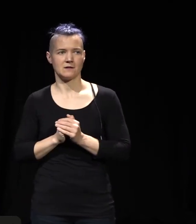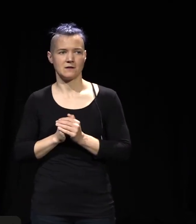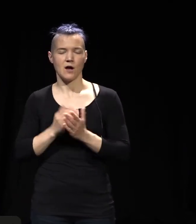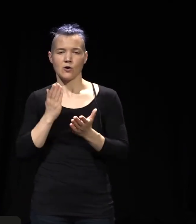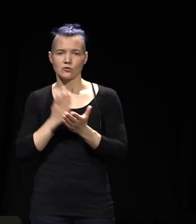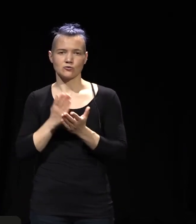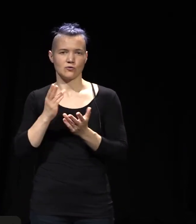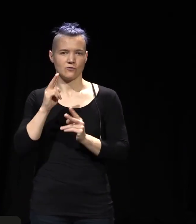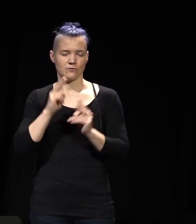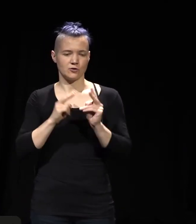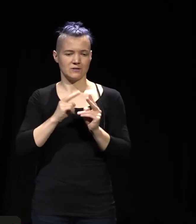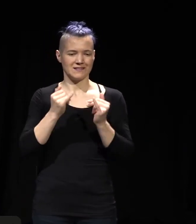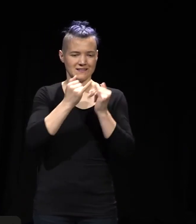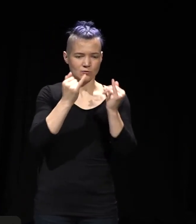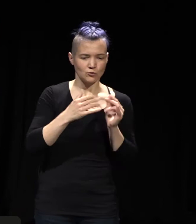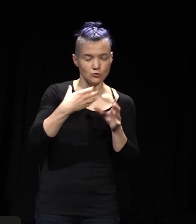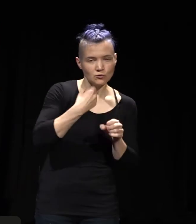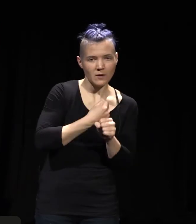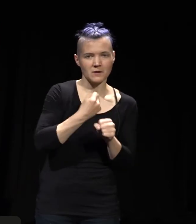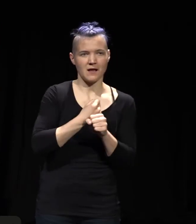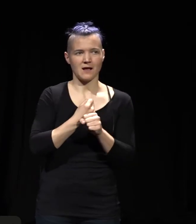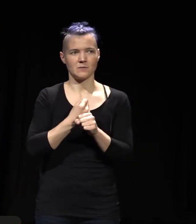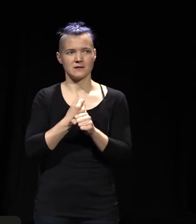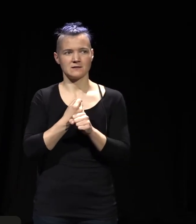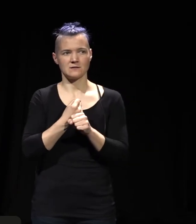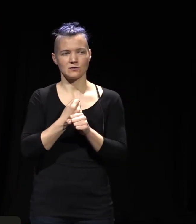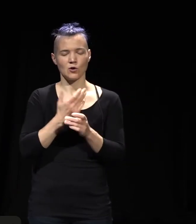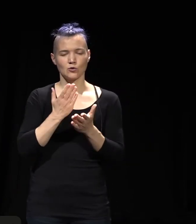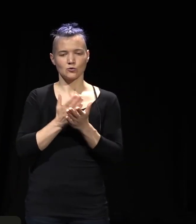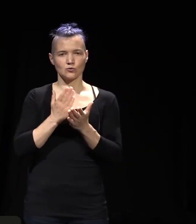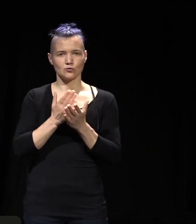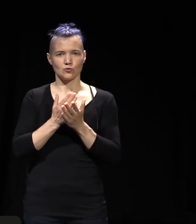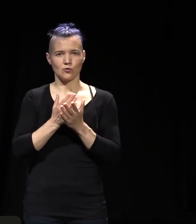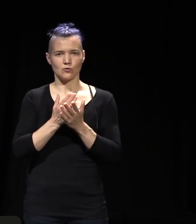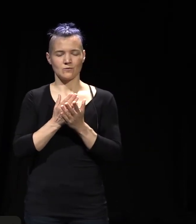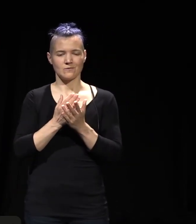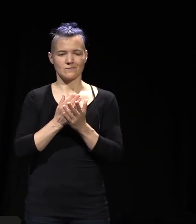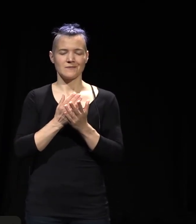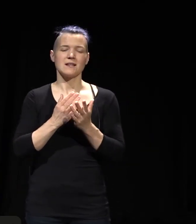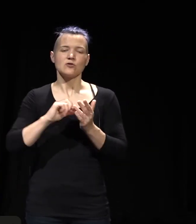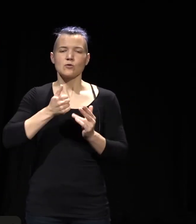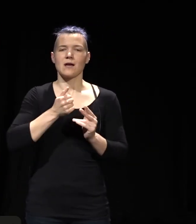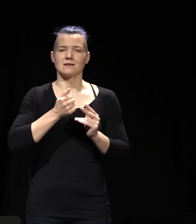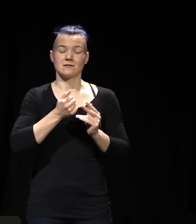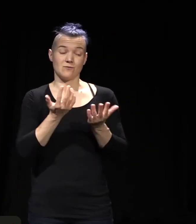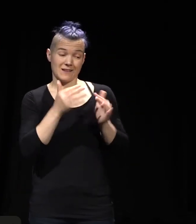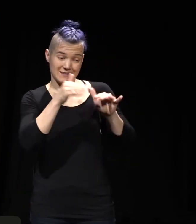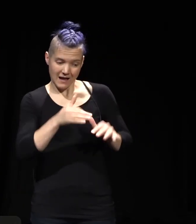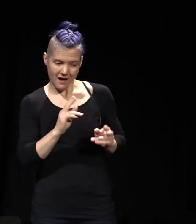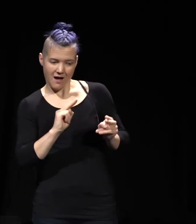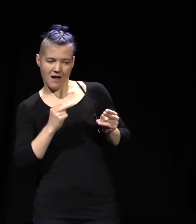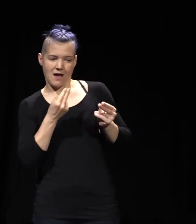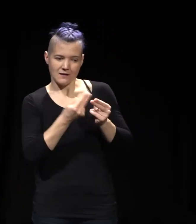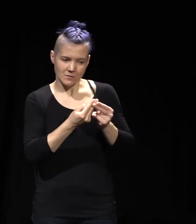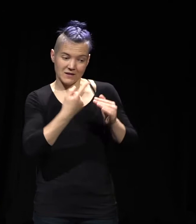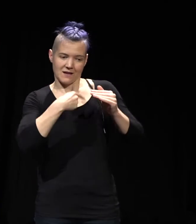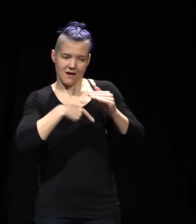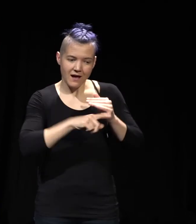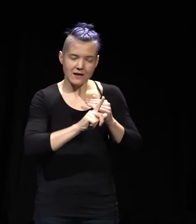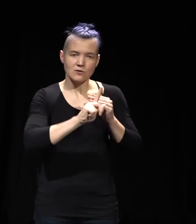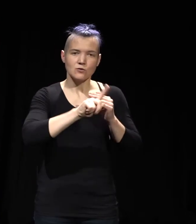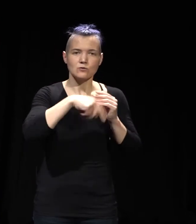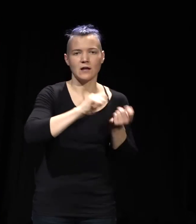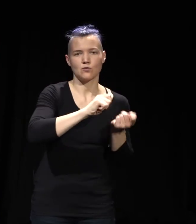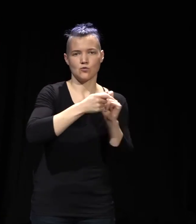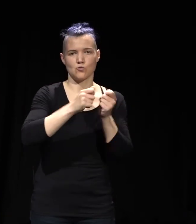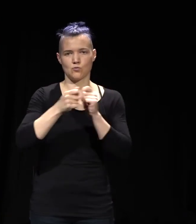Institutionen, dass wir uns meist den bestehenden Bedingungen von Strukturen angepasst haben. Und was eben auch schon benannt wurde, es braucht halt